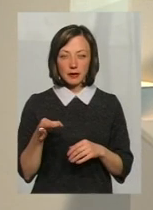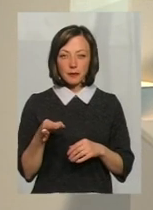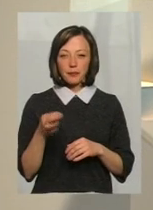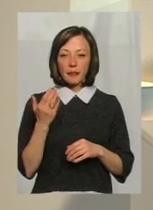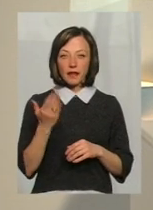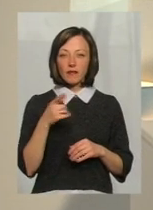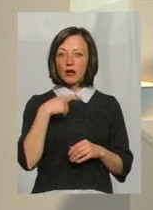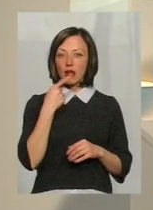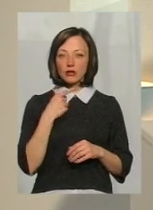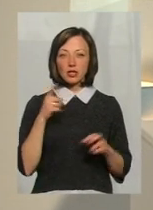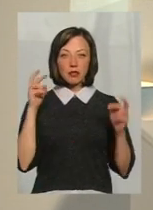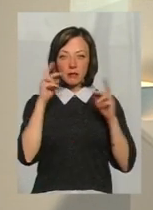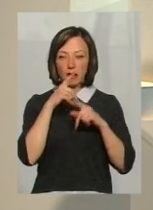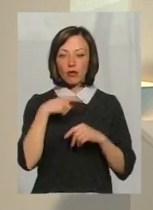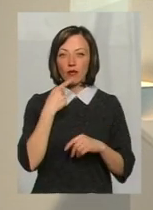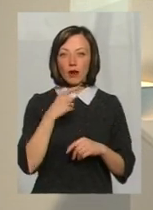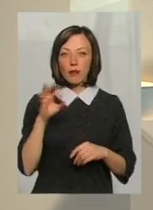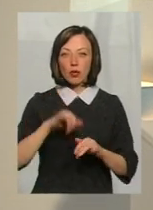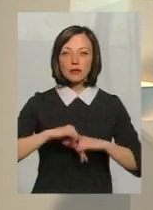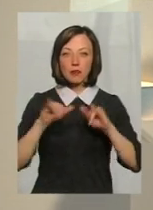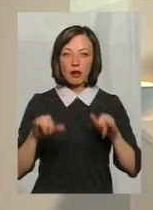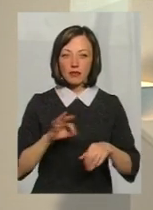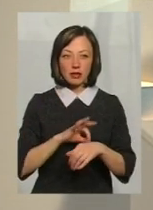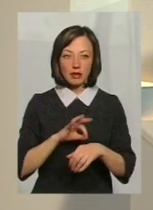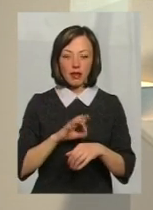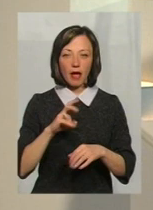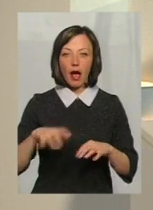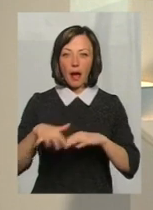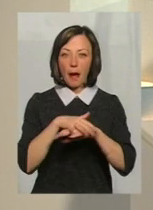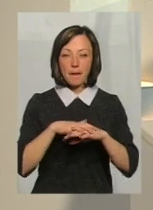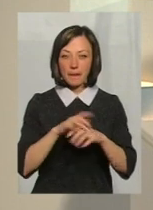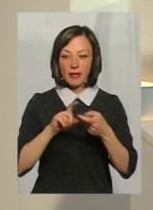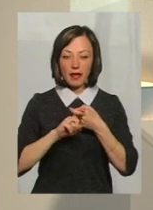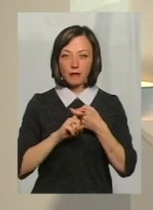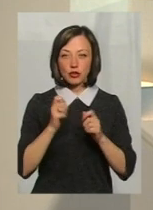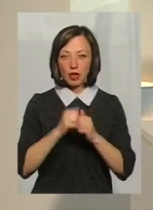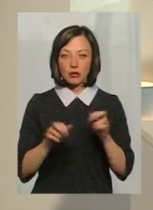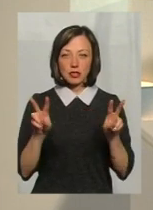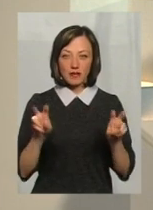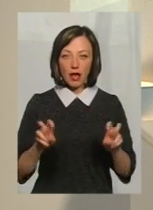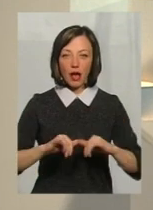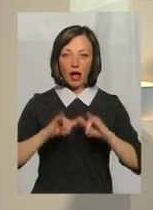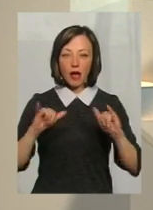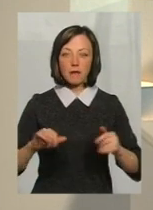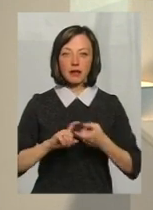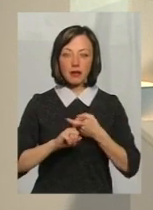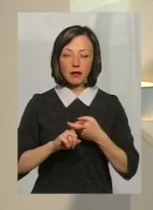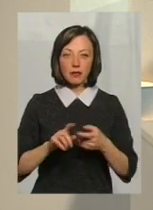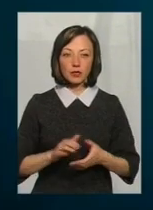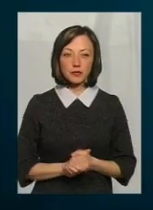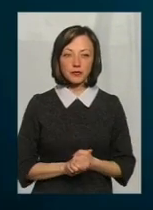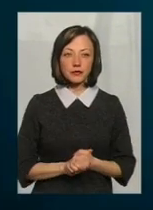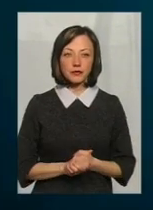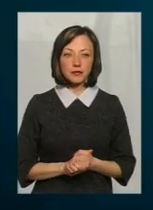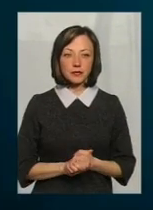ви кажете, що навіть неправильно говорити про спалахи, не те, що вже про епідемію, бо ж досить часто називають епідемією. Ви розумієте,